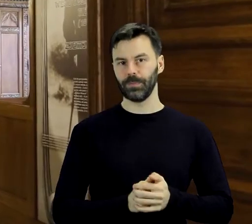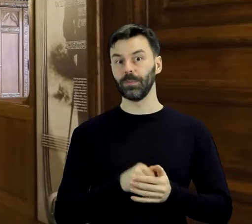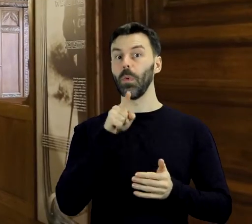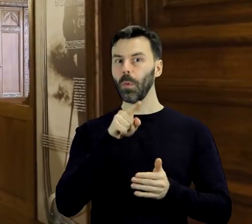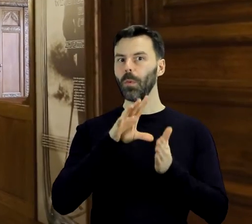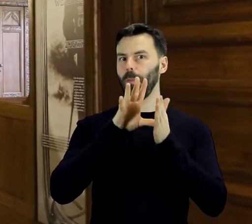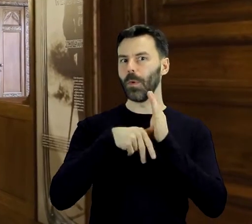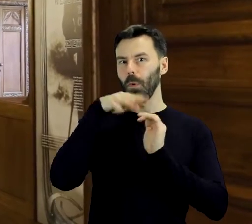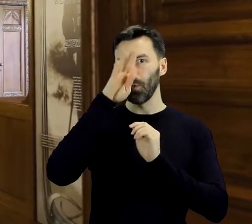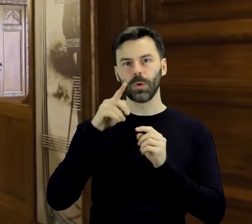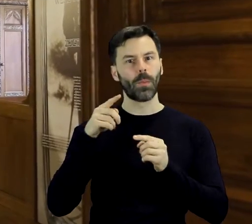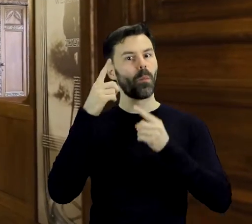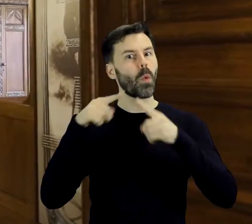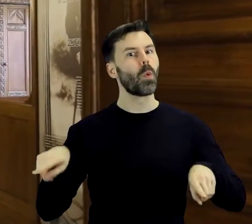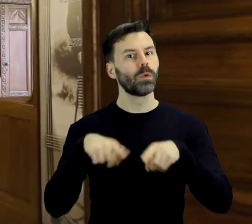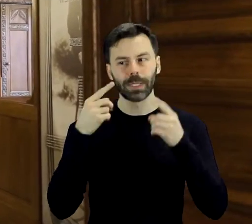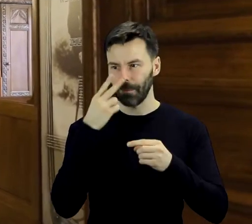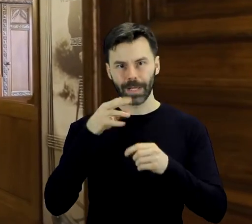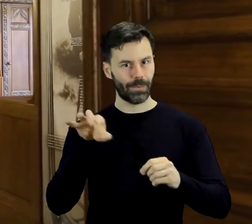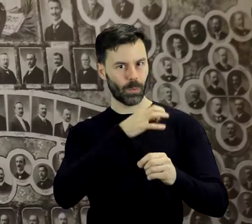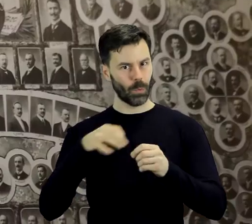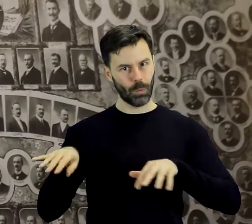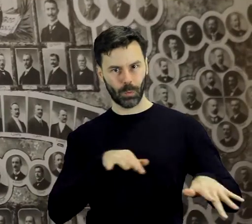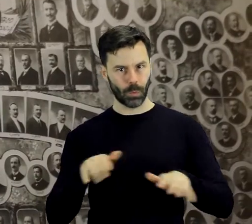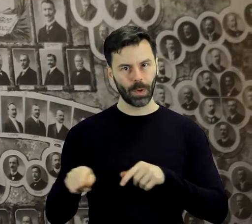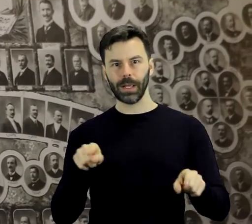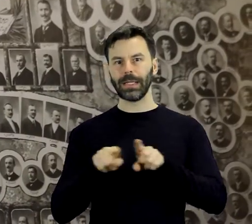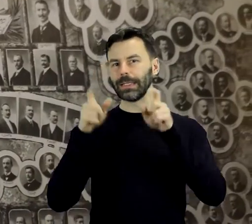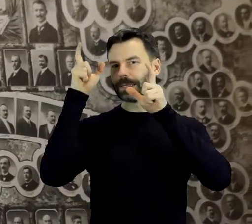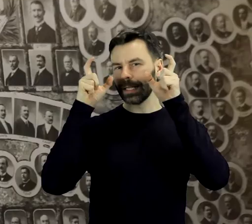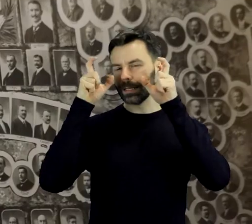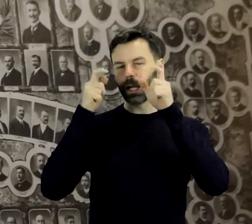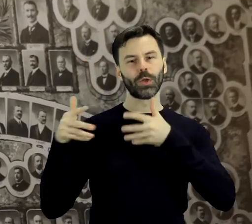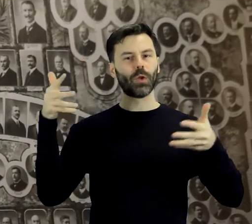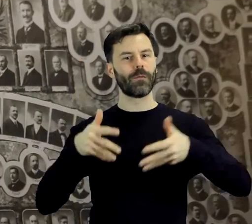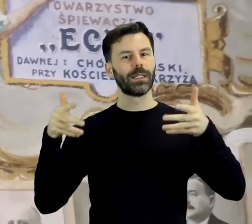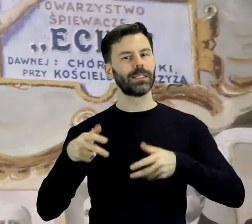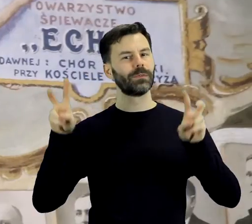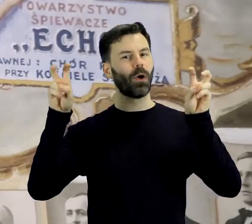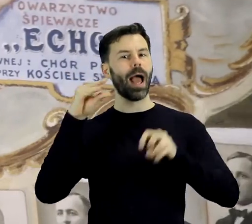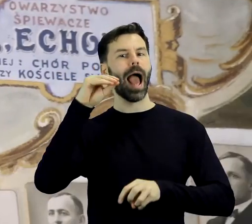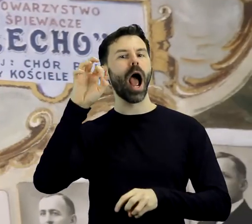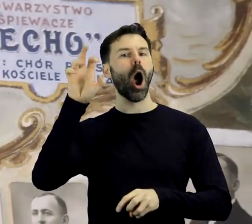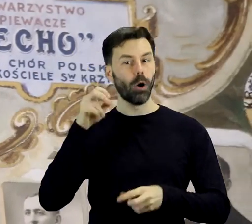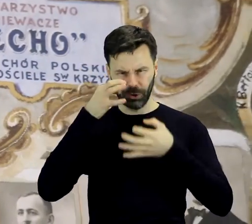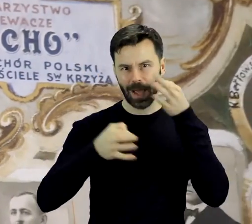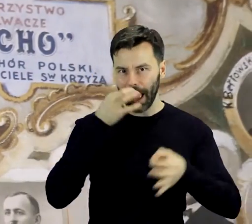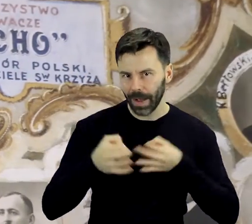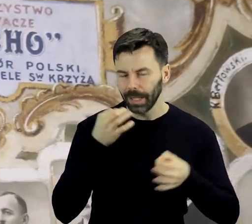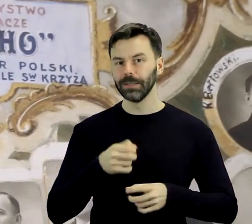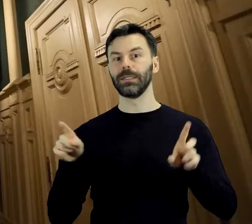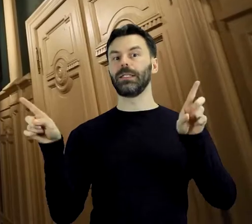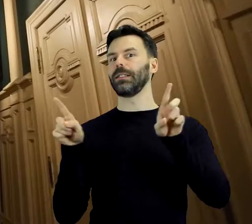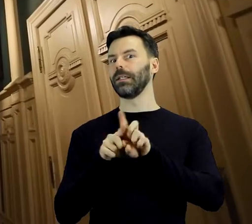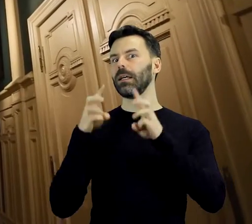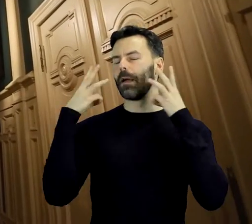Łodzi Muzycznej opowiadać mogą dawne instrumenty, archiwalne zdjęcia członków Towarzystwa Śpiewaczego Echo, ale przede